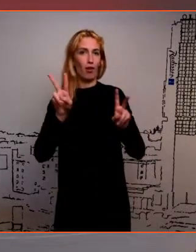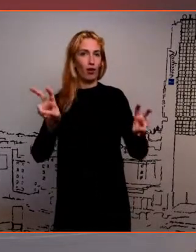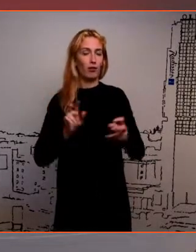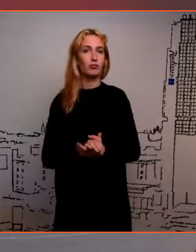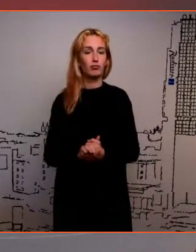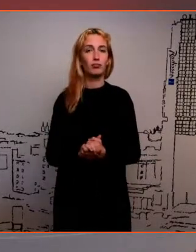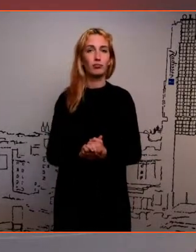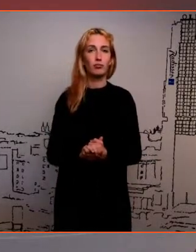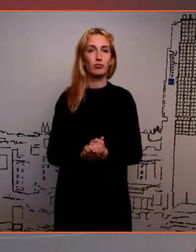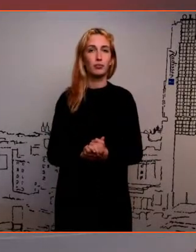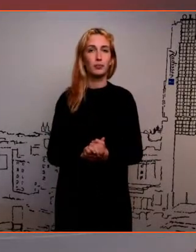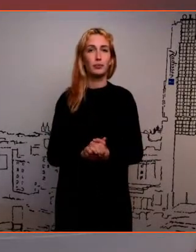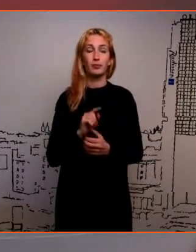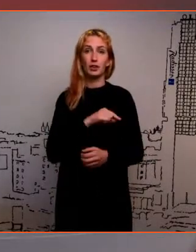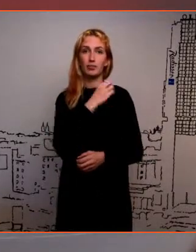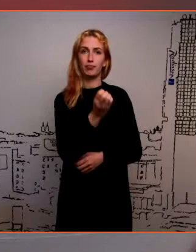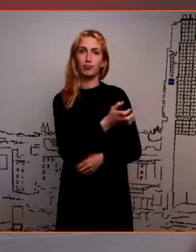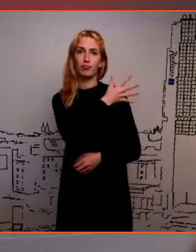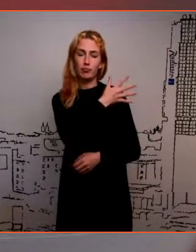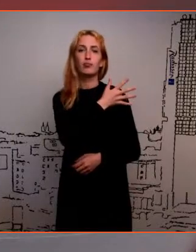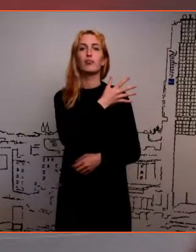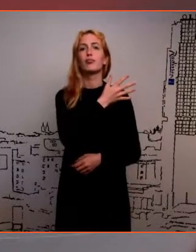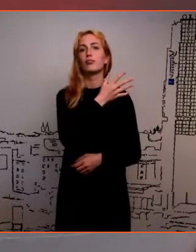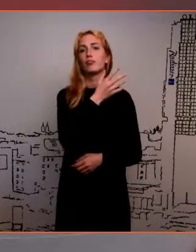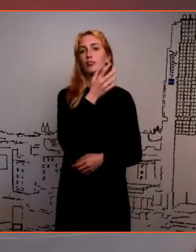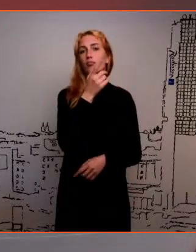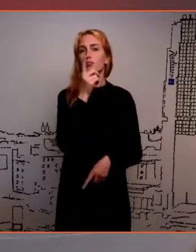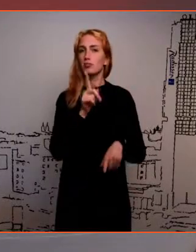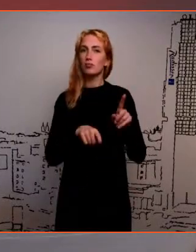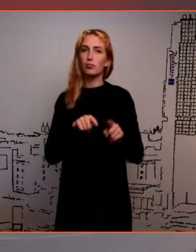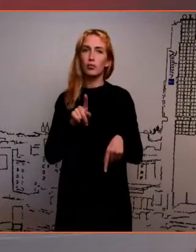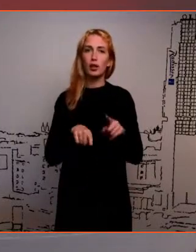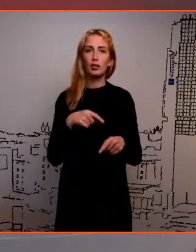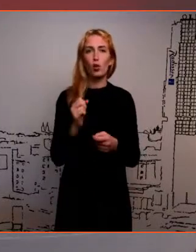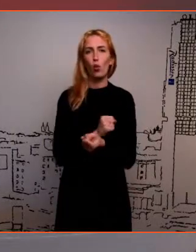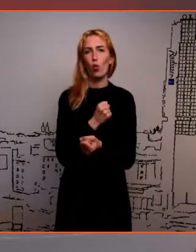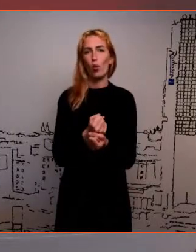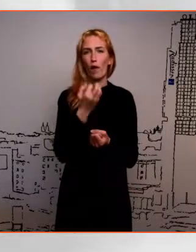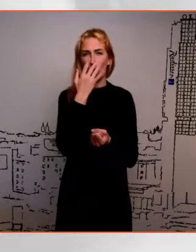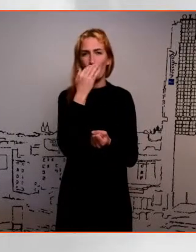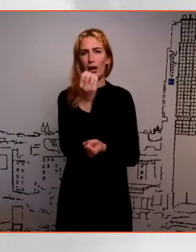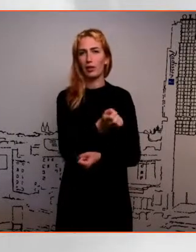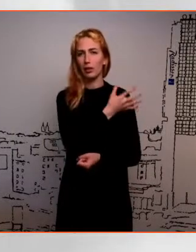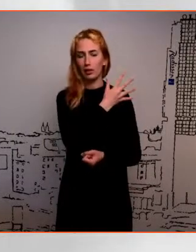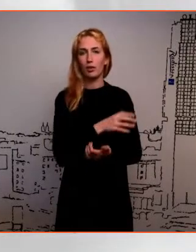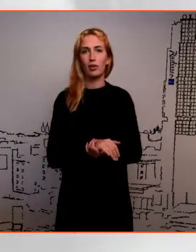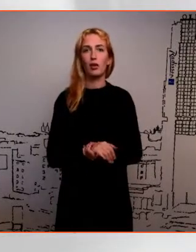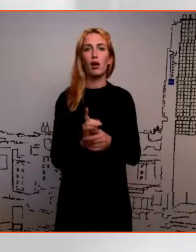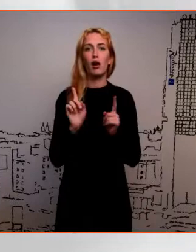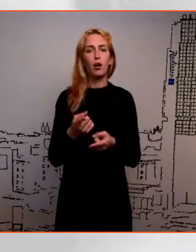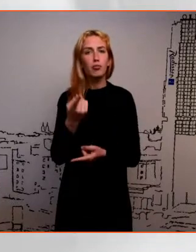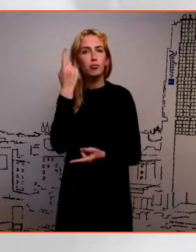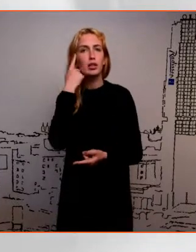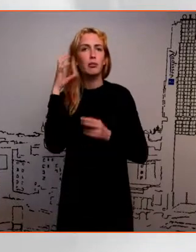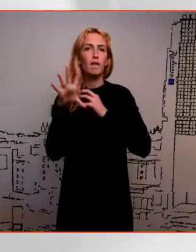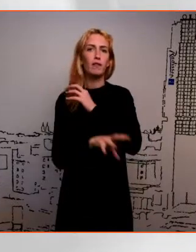Siia ekrooni peale panin mõned sellised võibolla kuivemat numbrid, aga kui me mõtteme